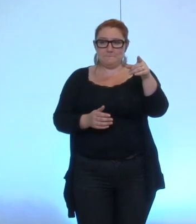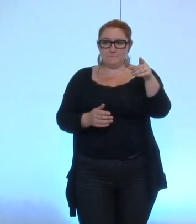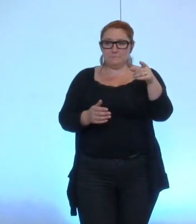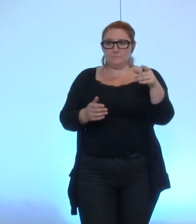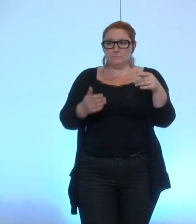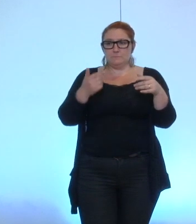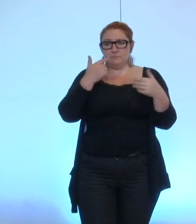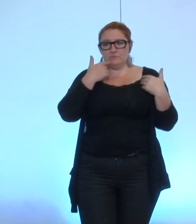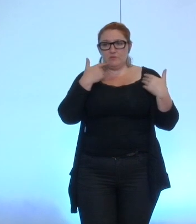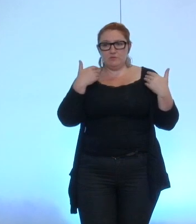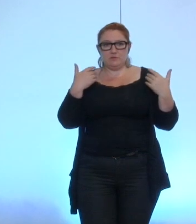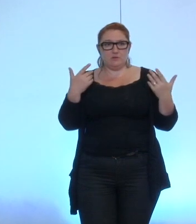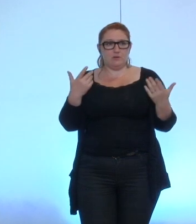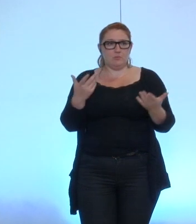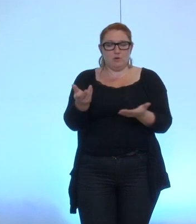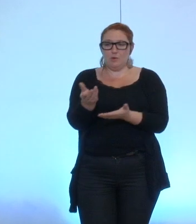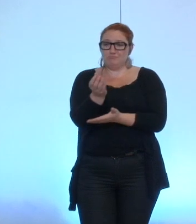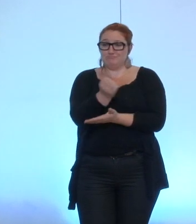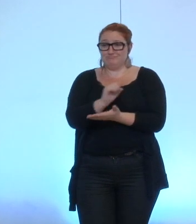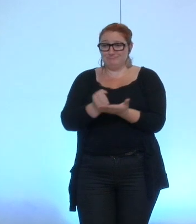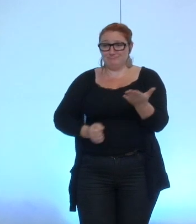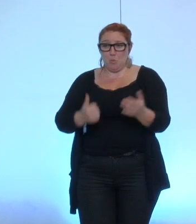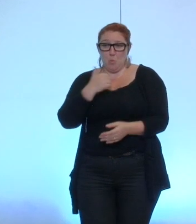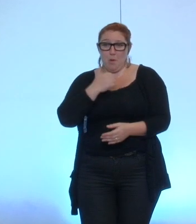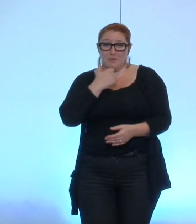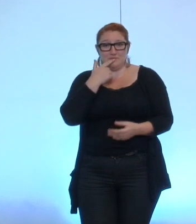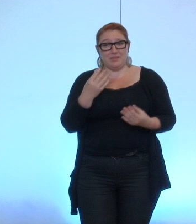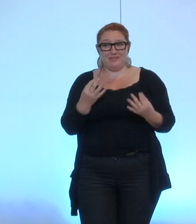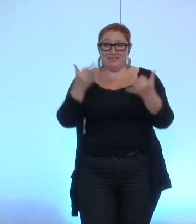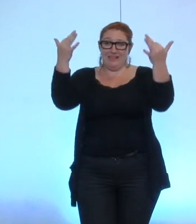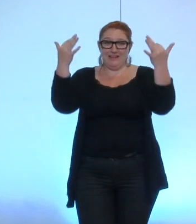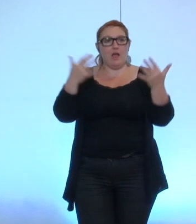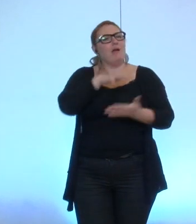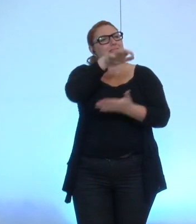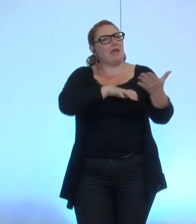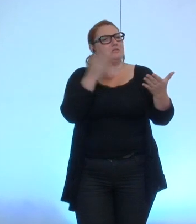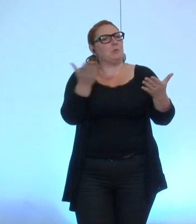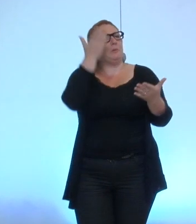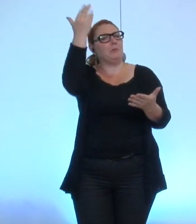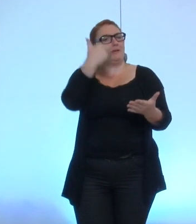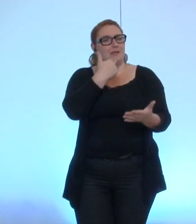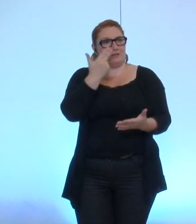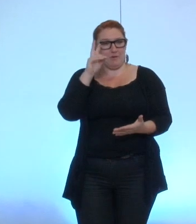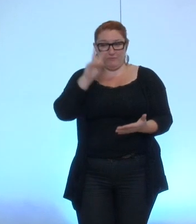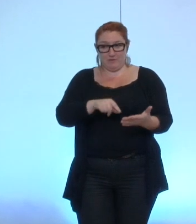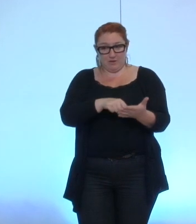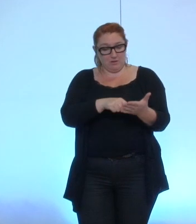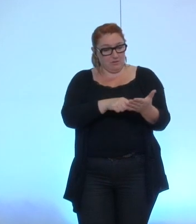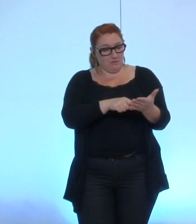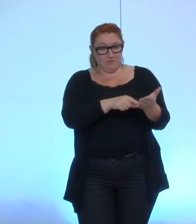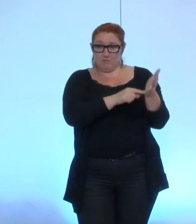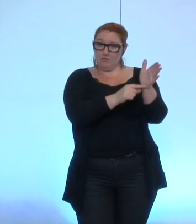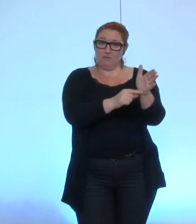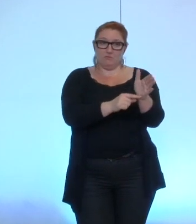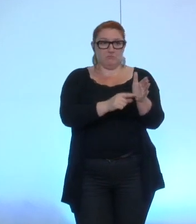en étant l'auteur c'est un petit peu délicat ce que je vais dire mais je crois que le dispositif qui vous est proposé est assez abouti